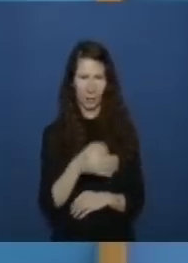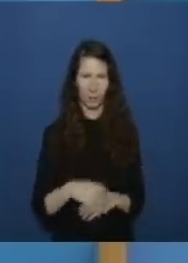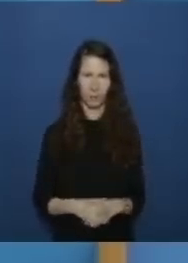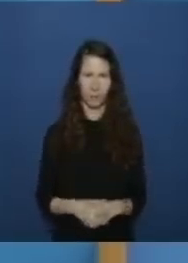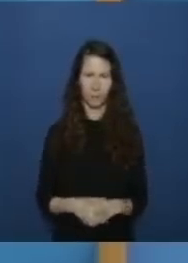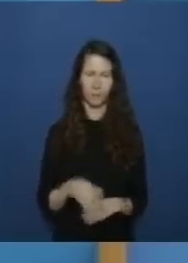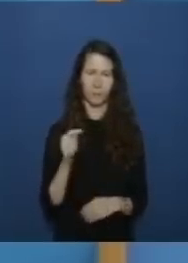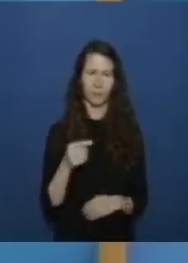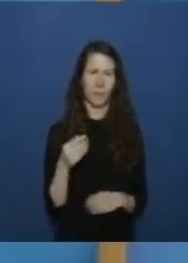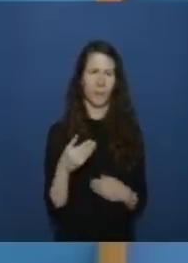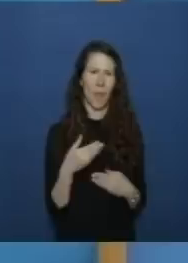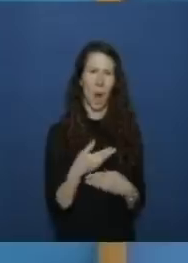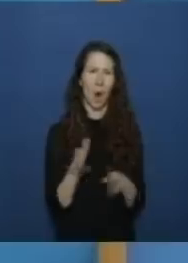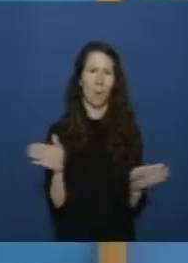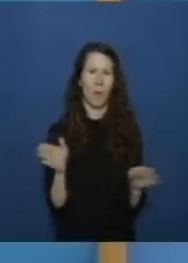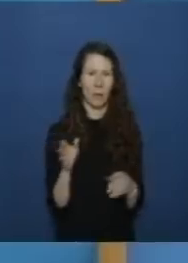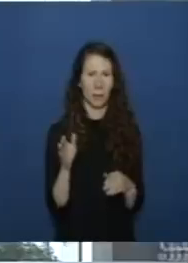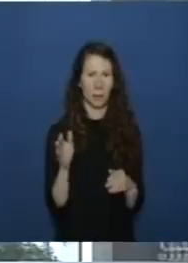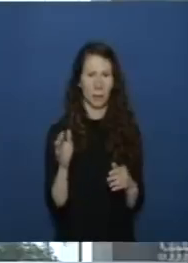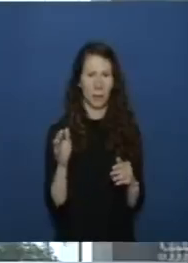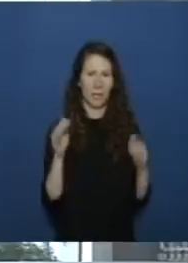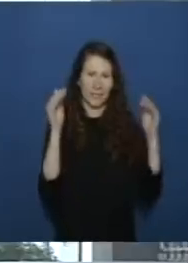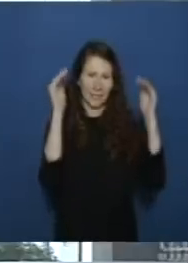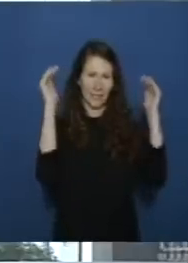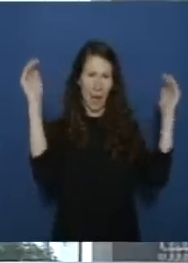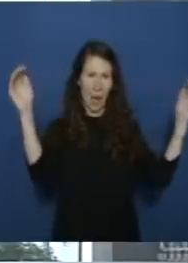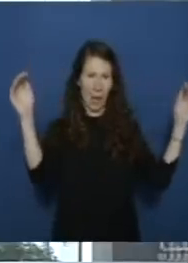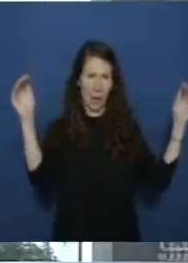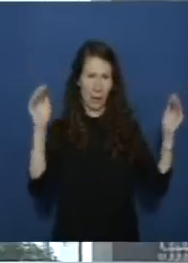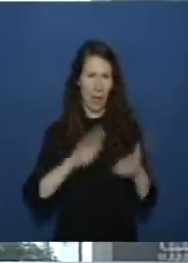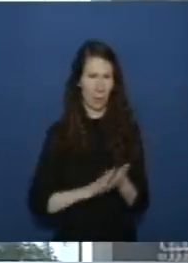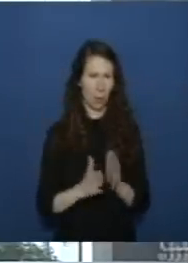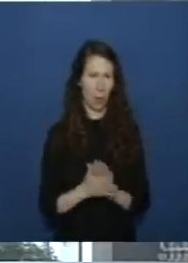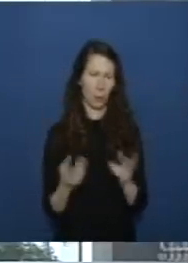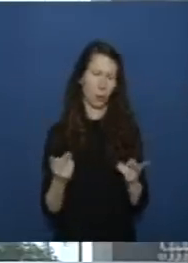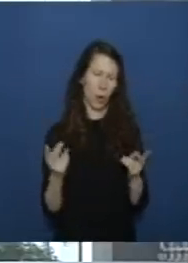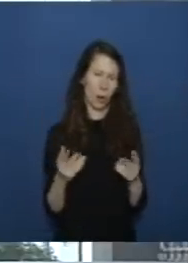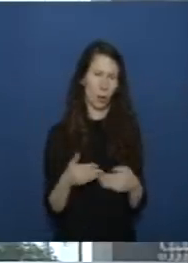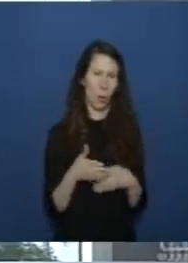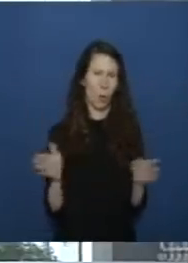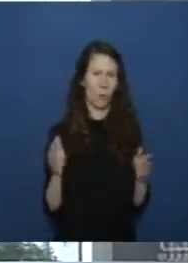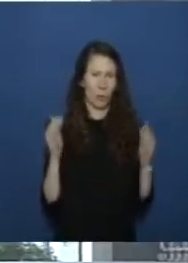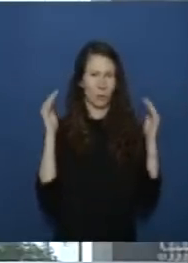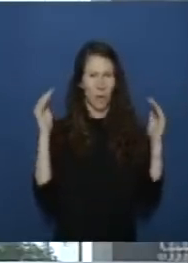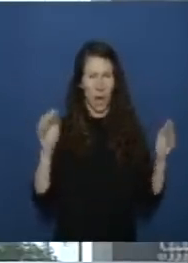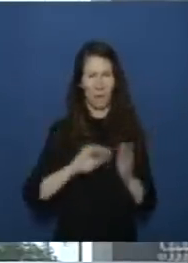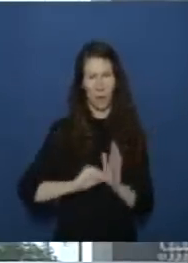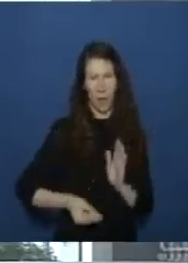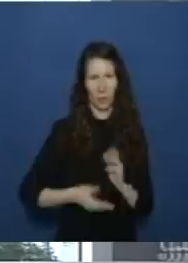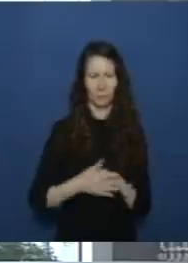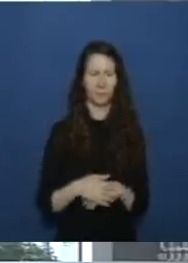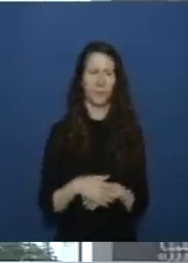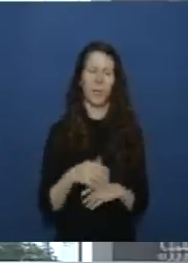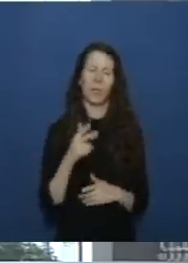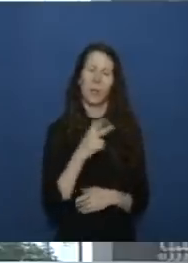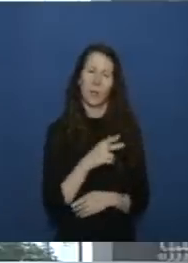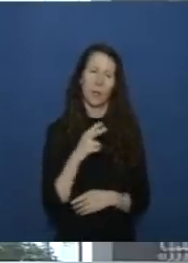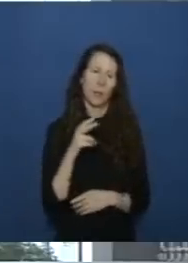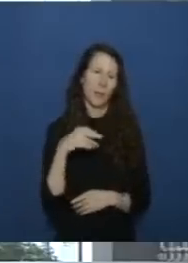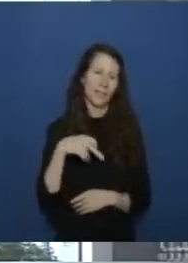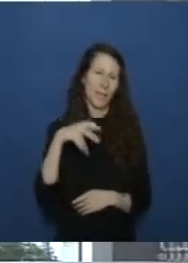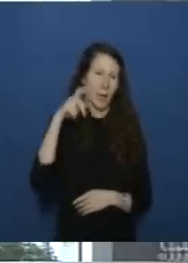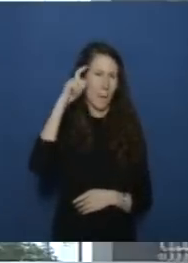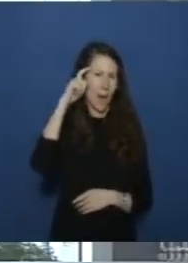es um das open skies abkommen oder um den open skies vertrag us-präsident beiden lautet die frage kehrt nicht